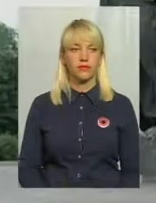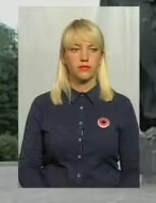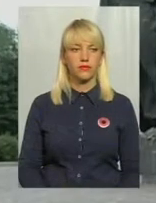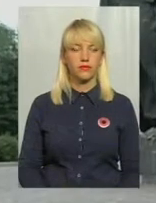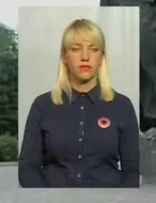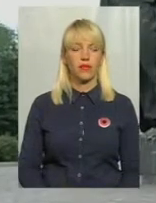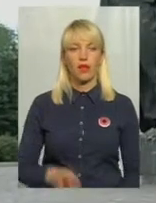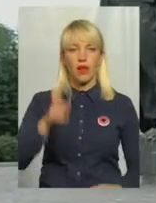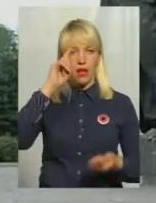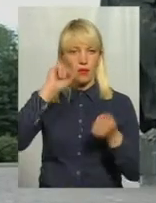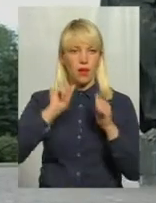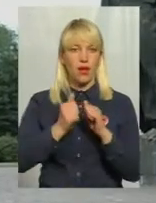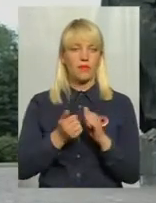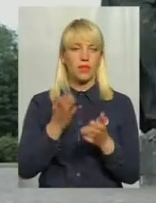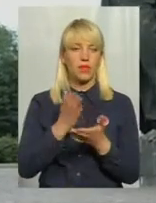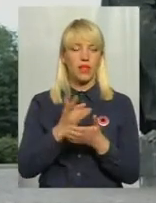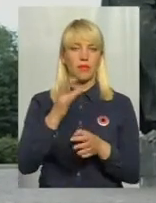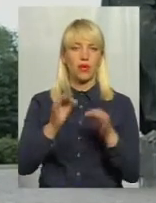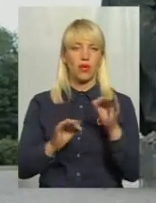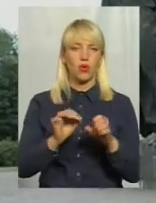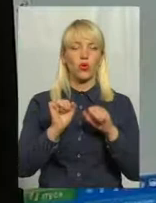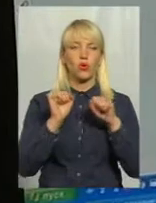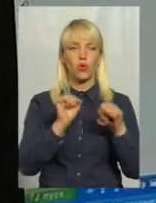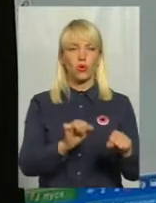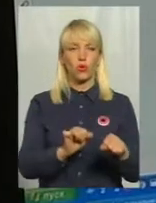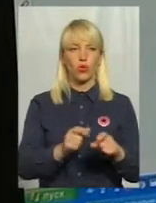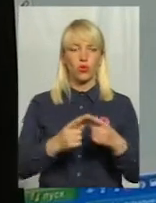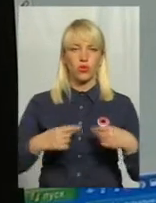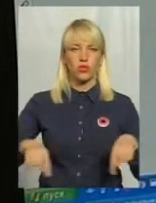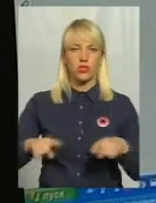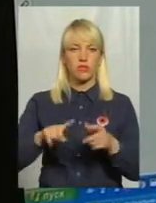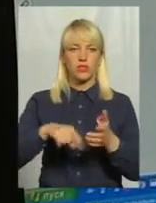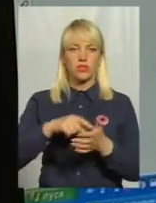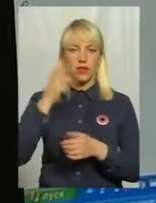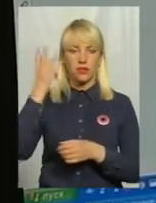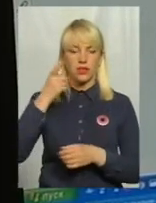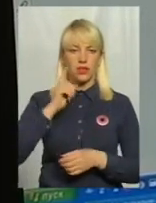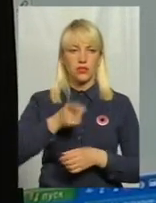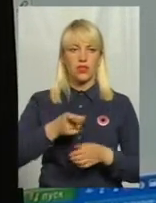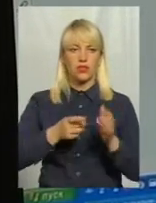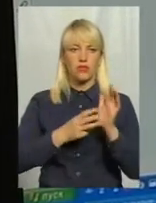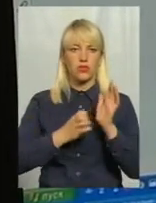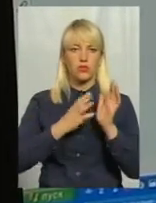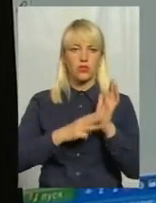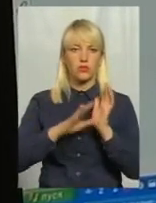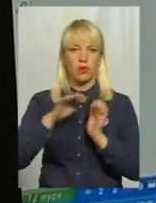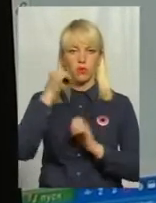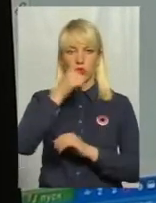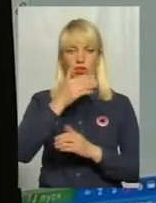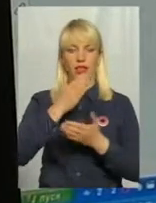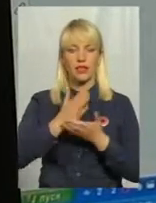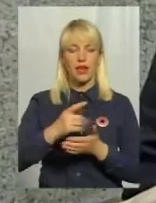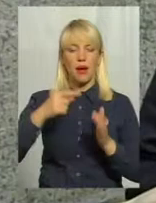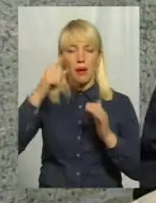Пам'ятник розташований в природоохоронній зоні міста Хмельницького. Із 1985 року є пам'яткою історії місцевого